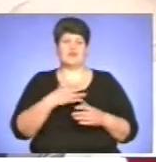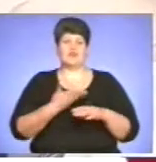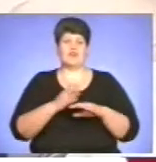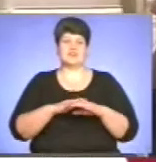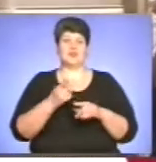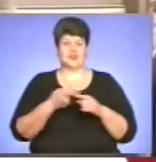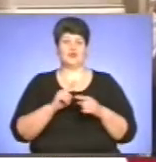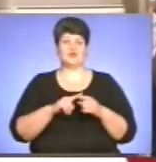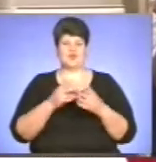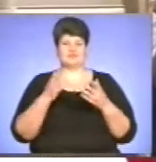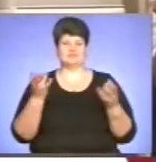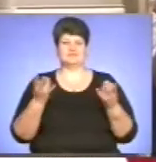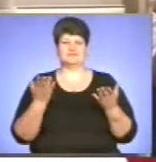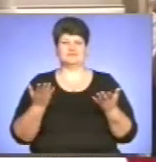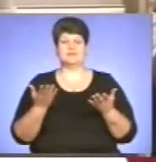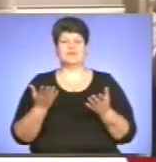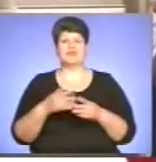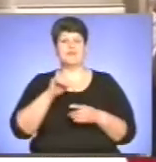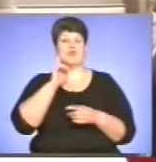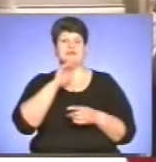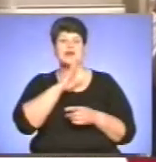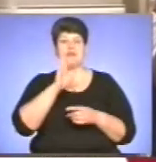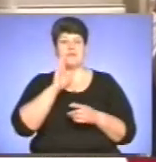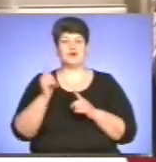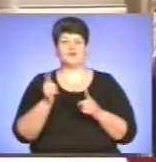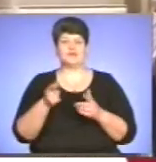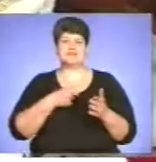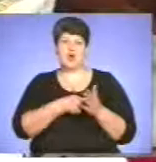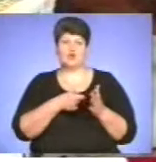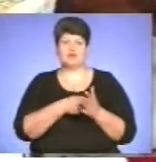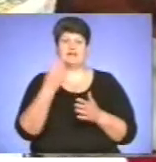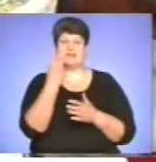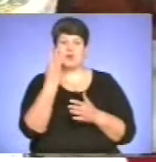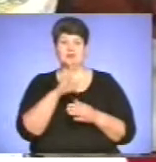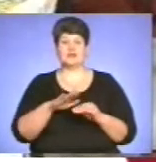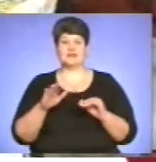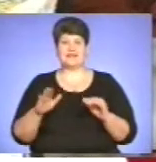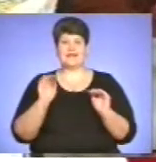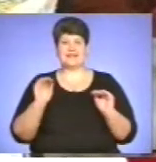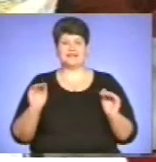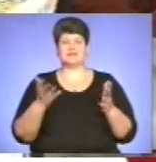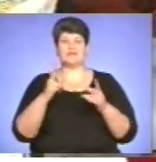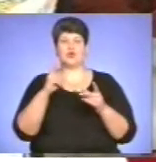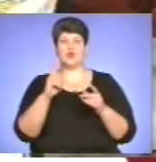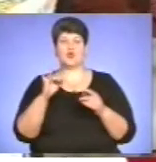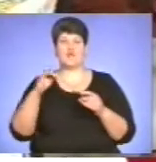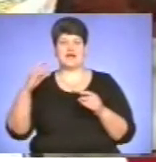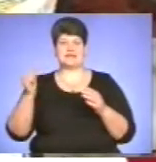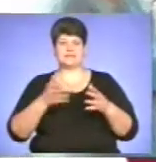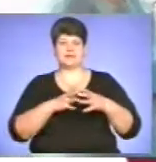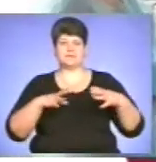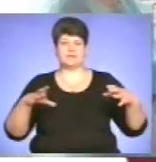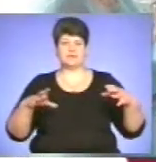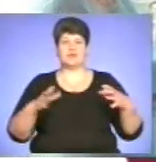вартує. А поки молода матуся готується пеленати і годувати відразу трьох малят, діти гріються у кювезах. Тут сутінки,